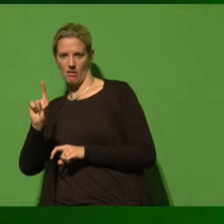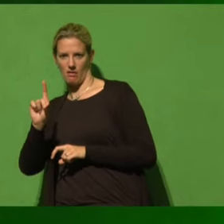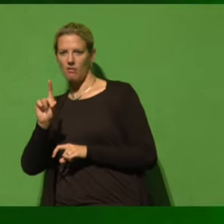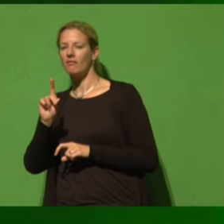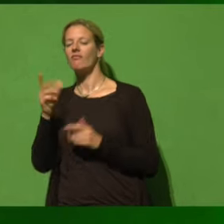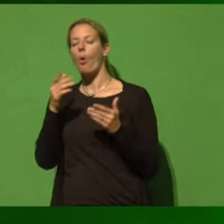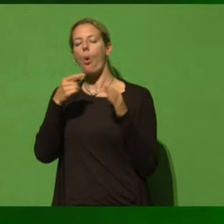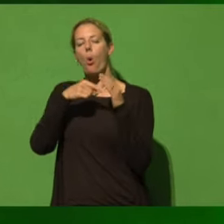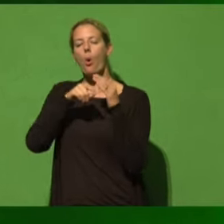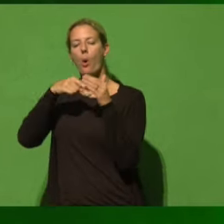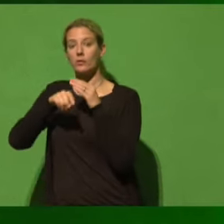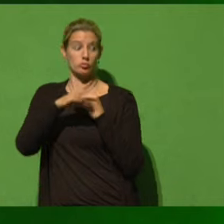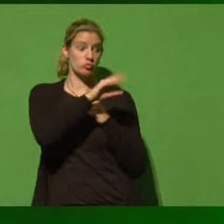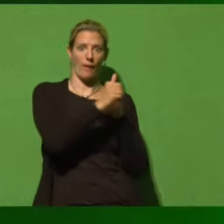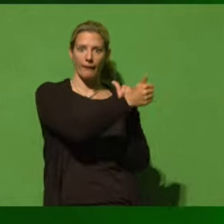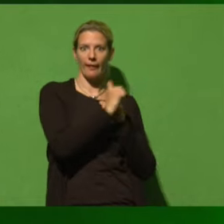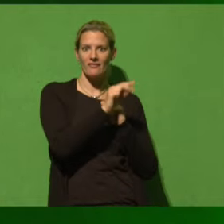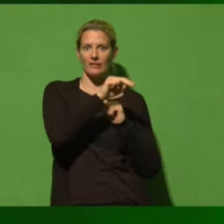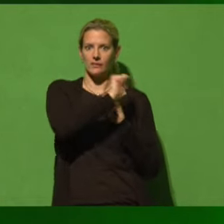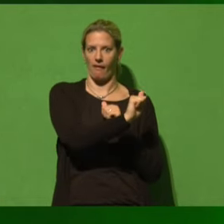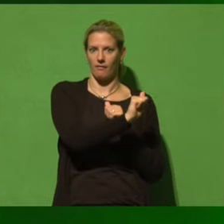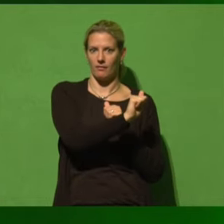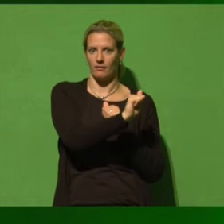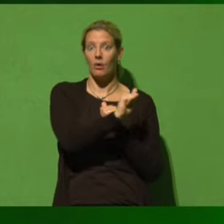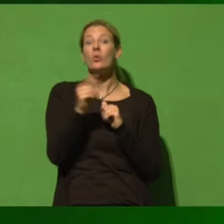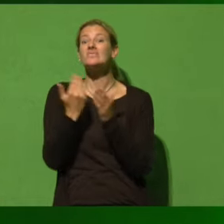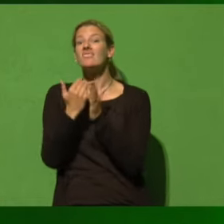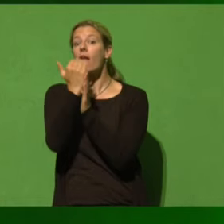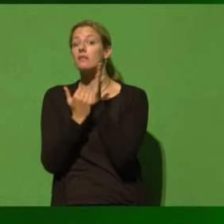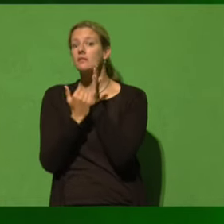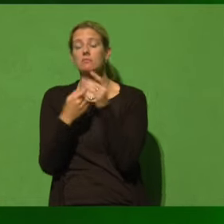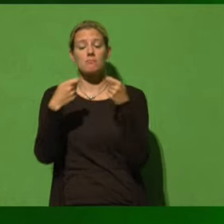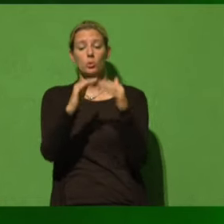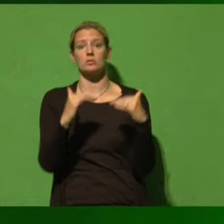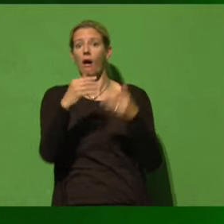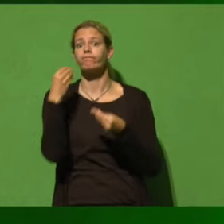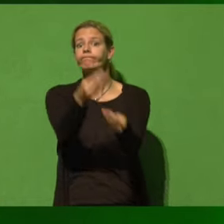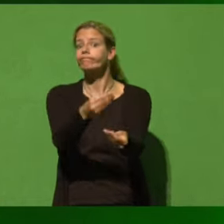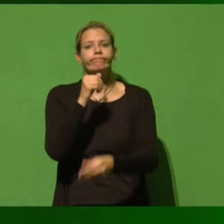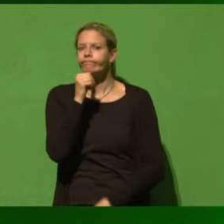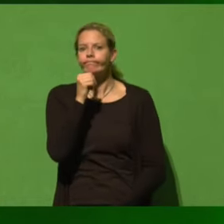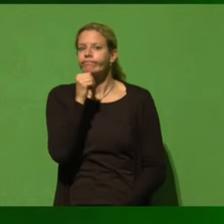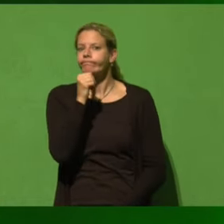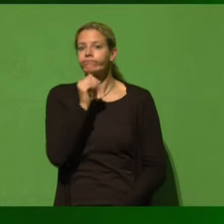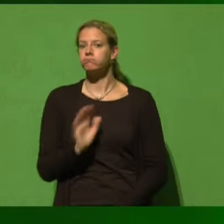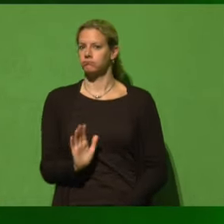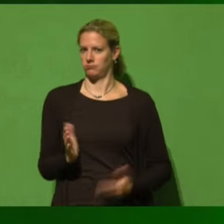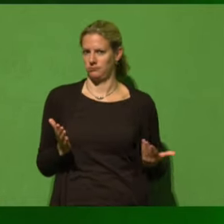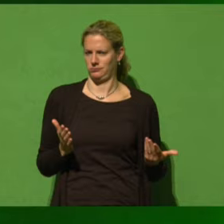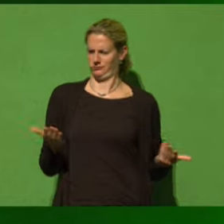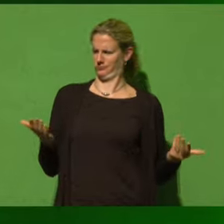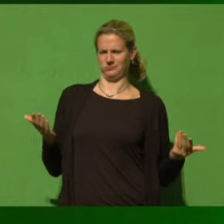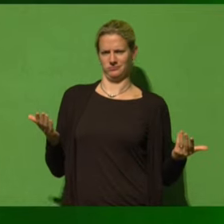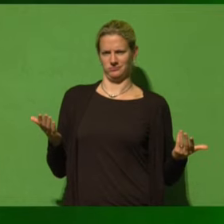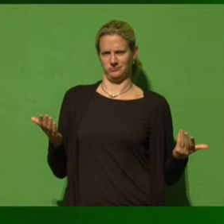ausspioniert worden sind, diese Selektorenlisten bekommt der Bundestag nicht. Aber auf eins könnt ihr euch verlassen. Auf eins könnt ihr euch verlassen.